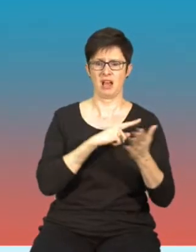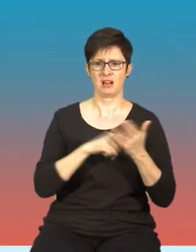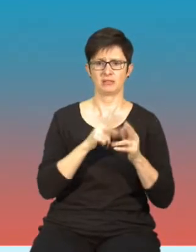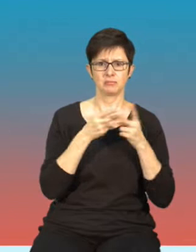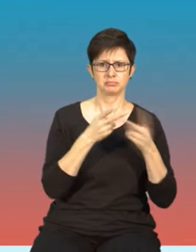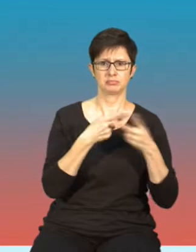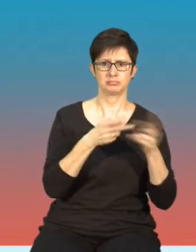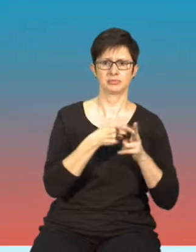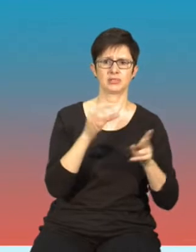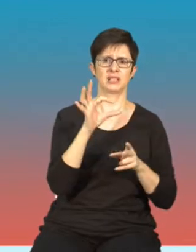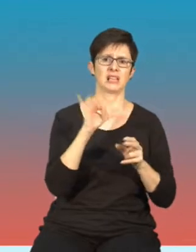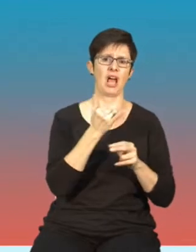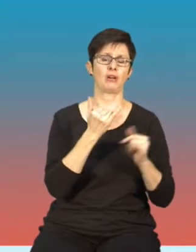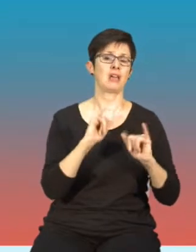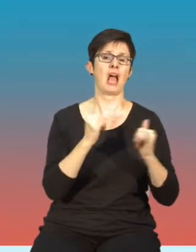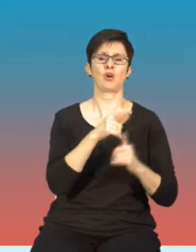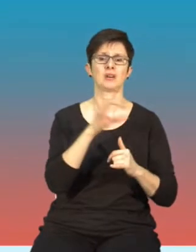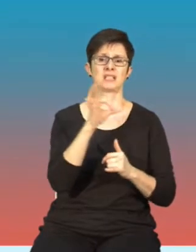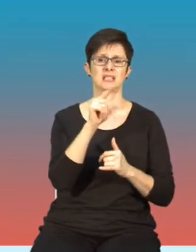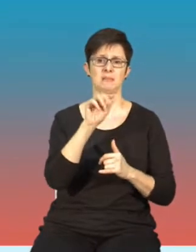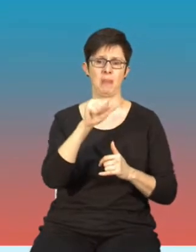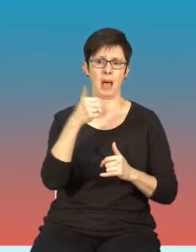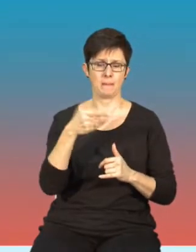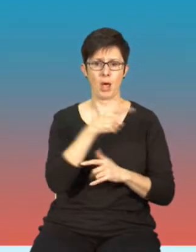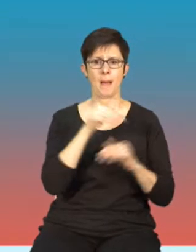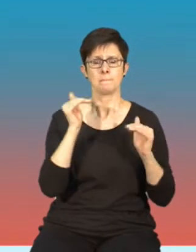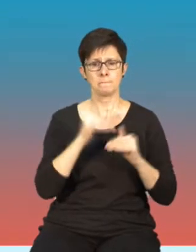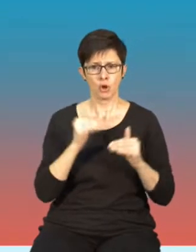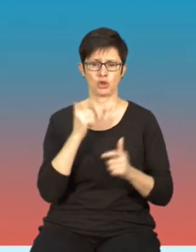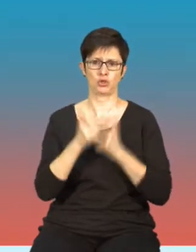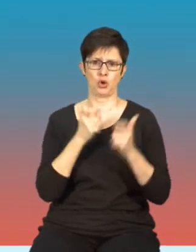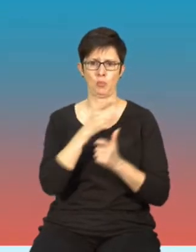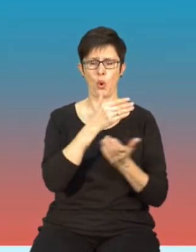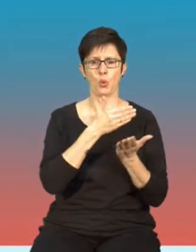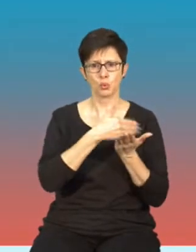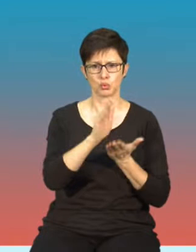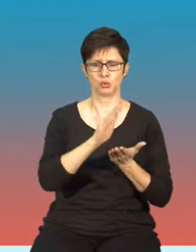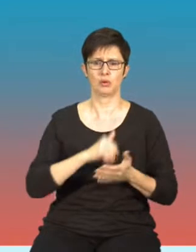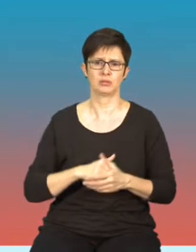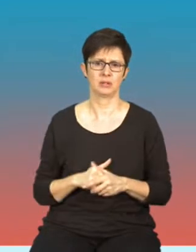spamu, można się kierować tym, żeby ją usunąć właśnie jako spam.